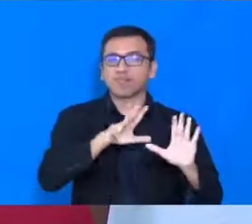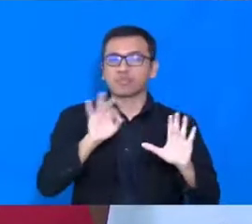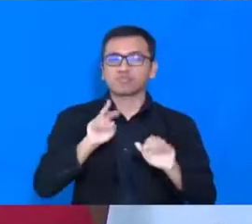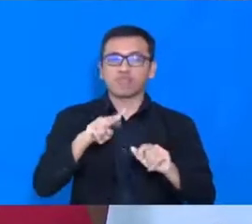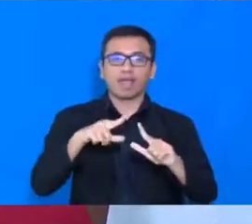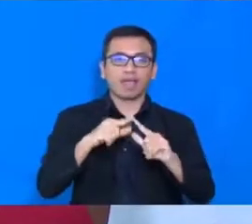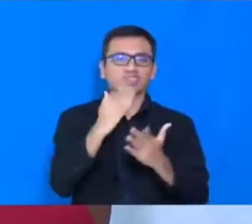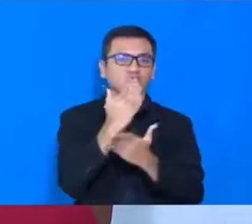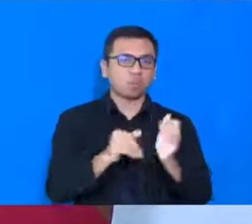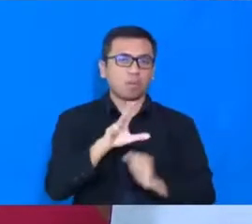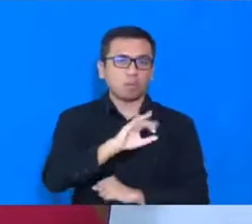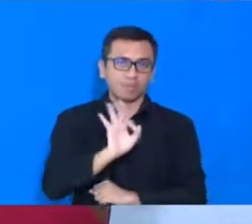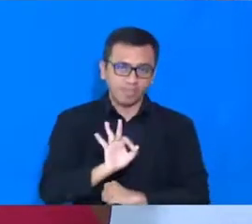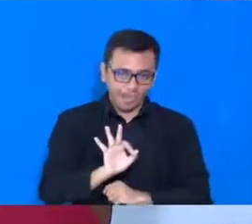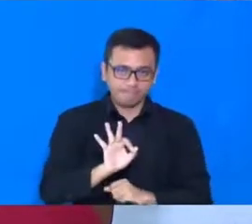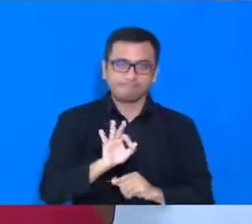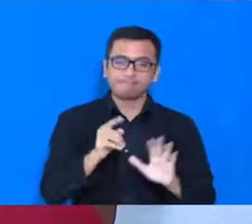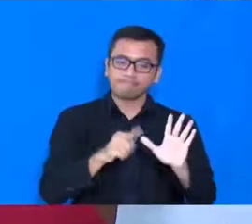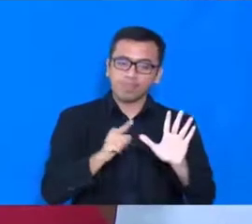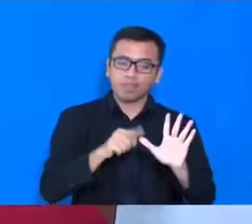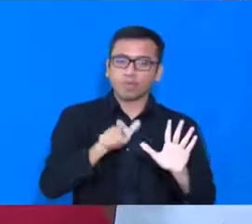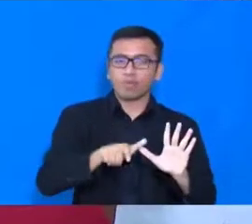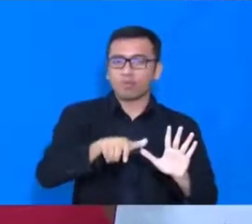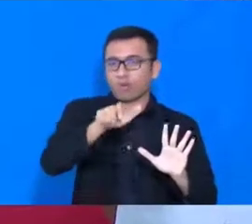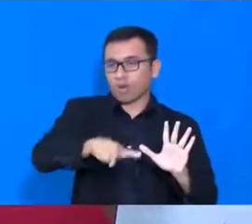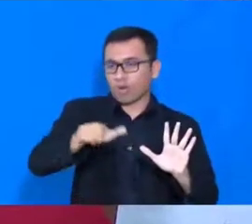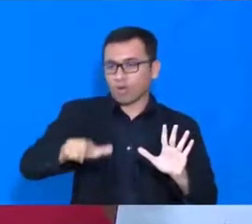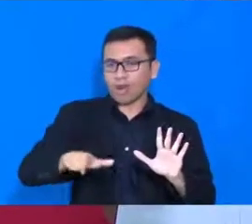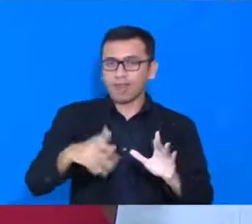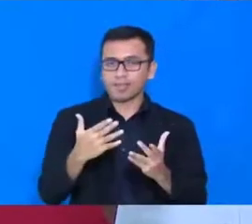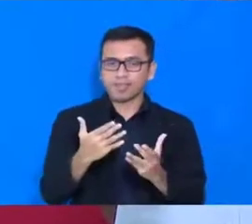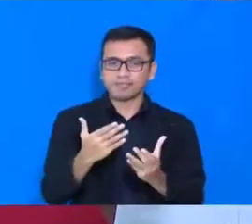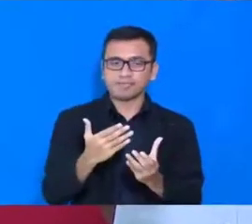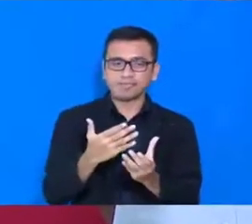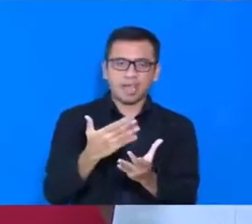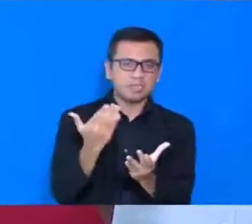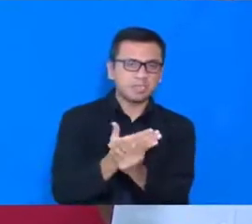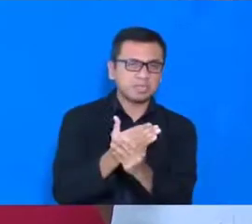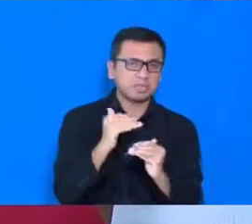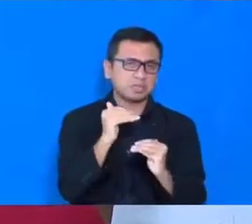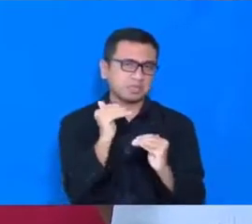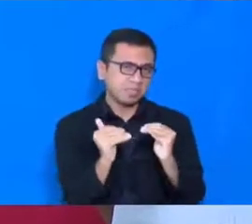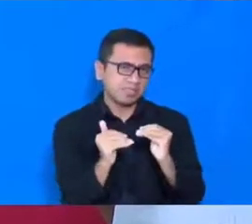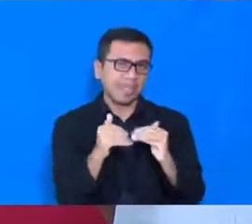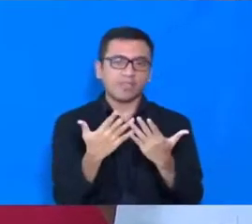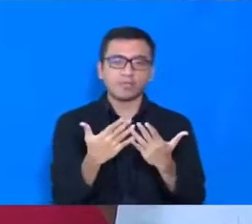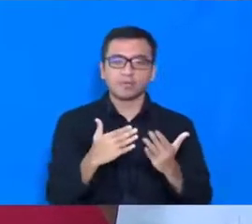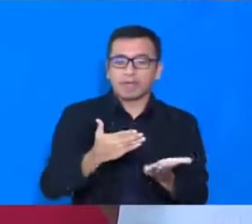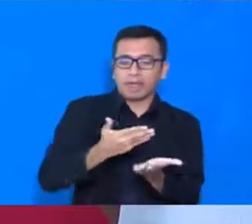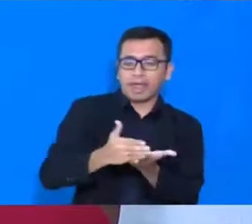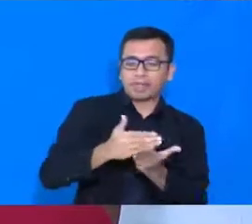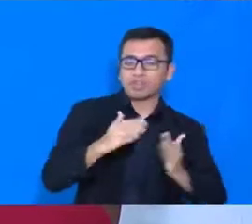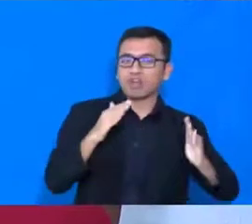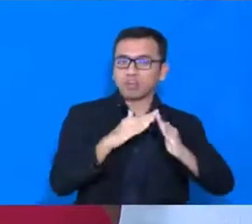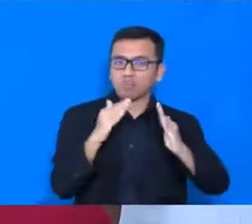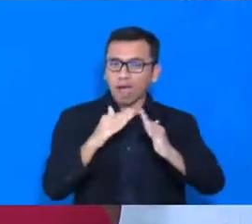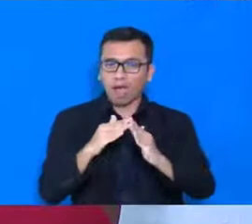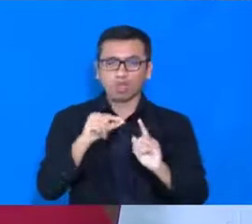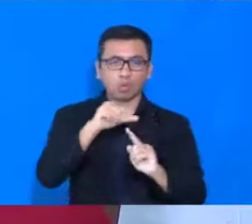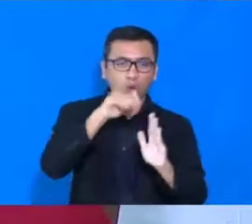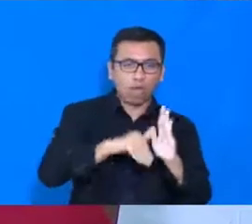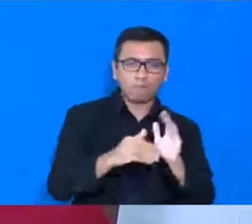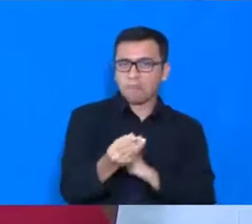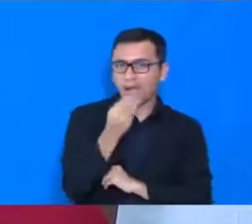masyarakat berpenghasilan rendah, untuk kredit perumahan, program sembako, dan yang lainnya. Kami,